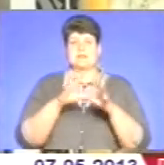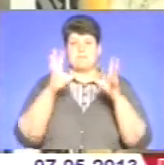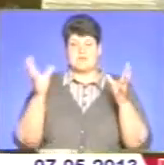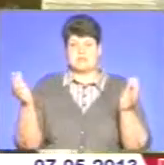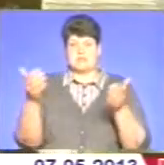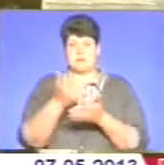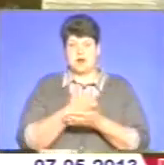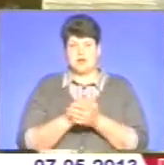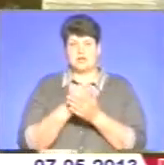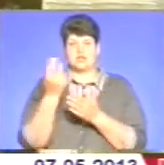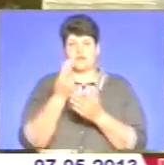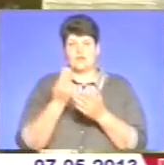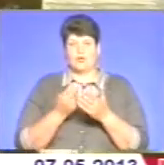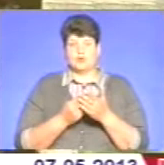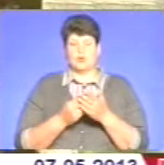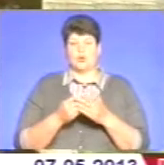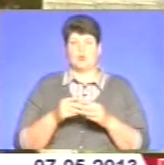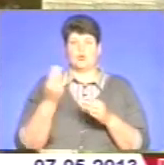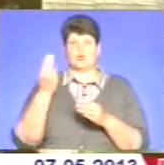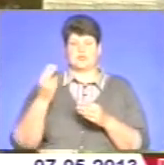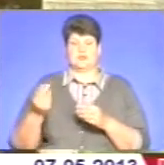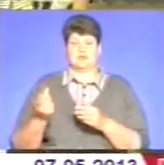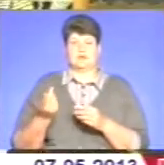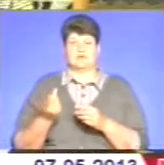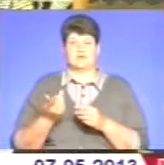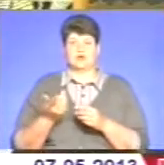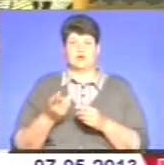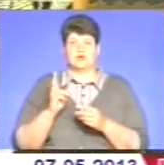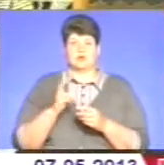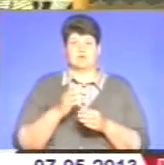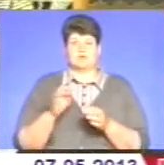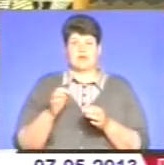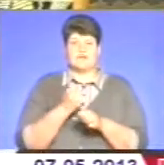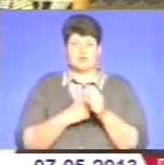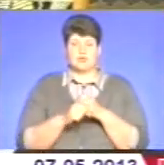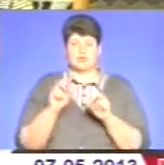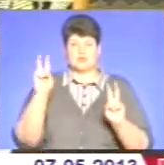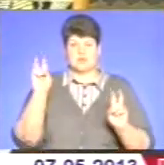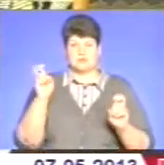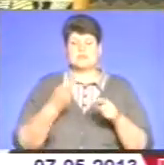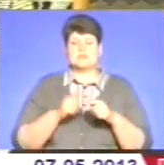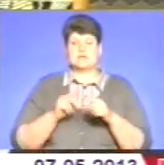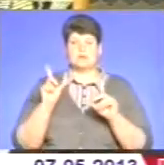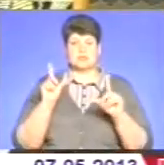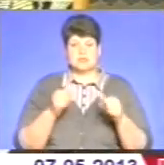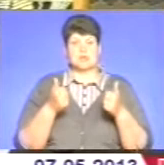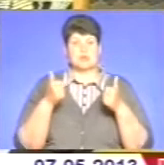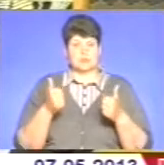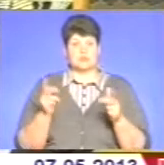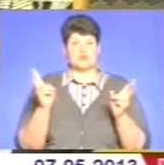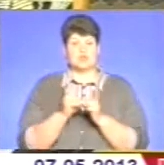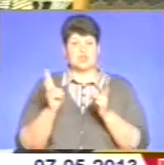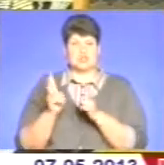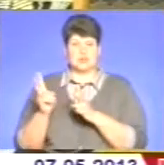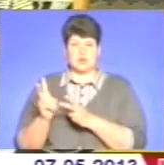живопису художників-аматорів на великодню тематику. Взагалі такі наші поїздки дуже добрі, тому що зустрічаються